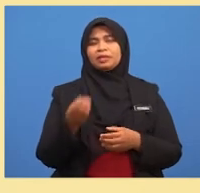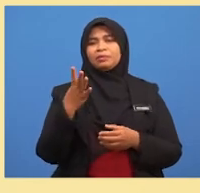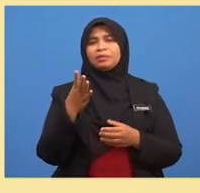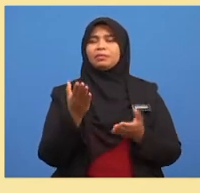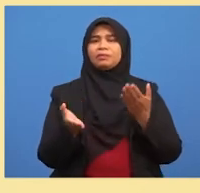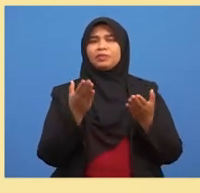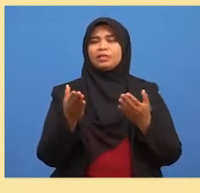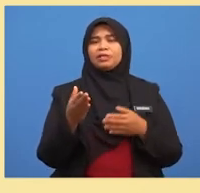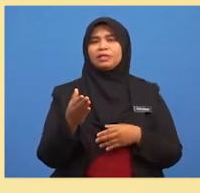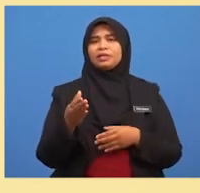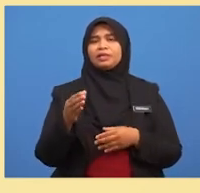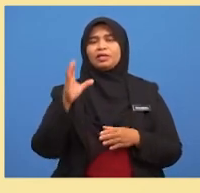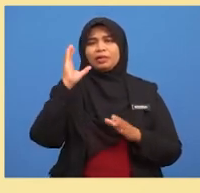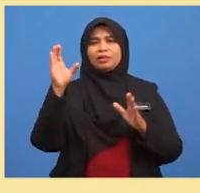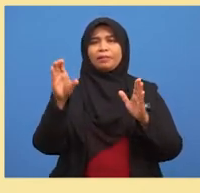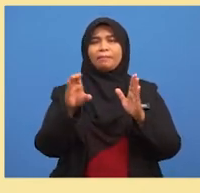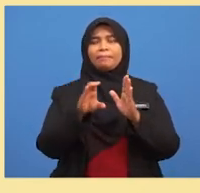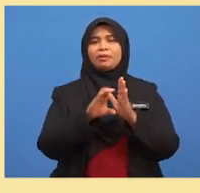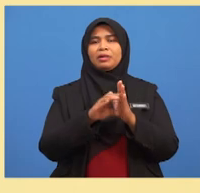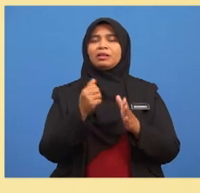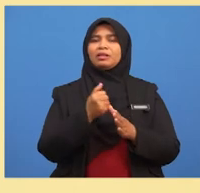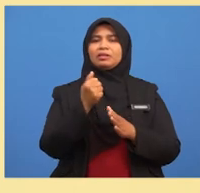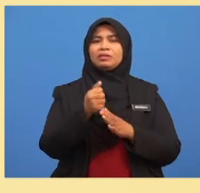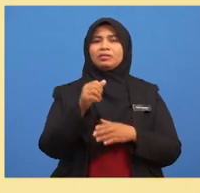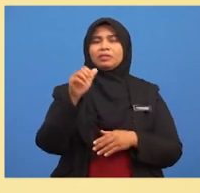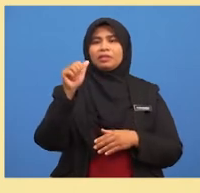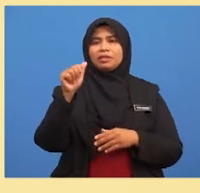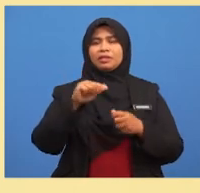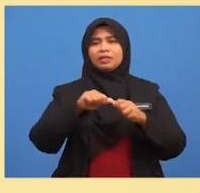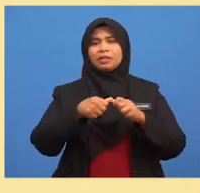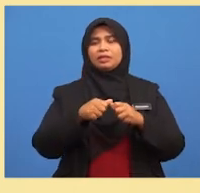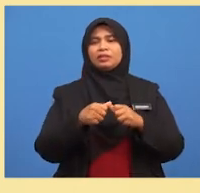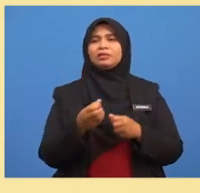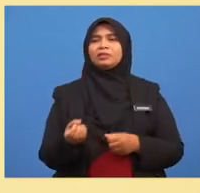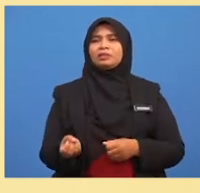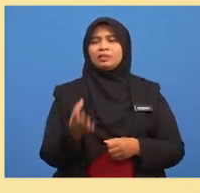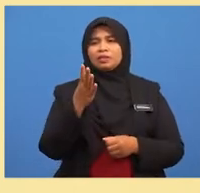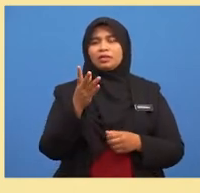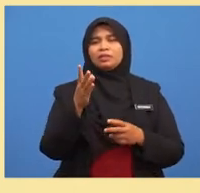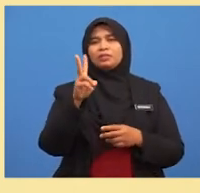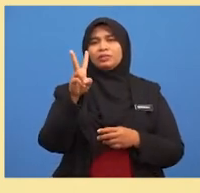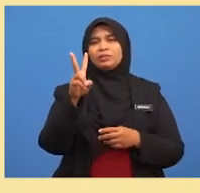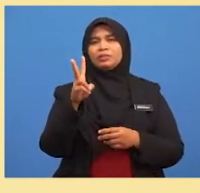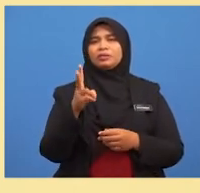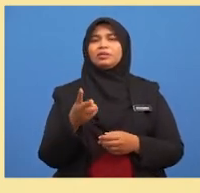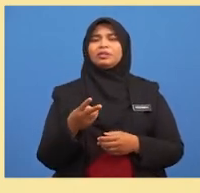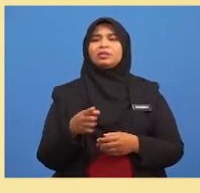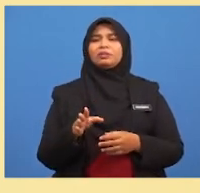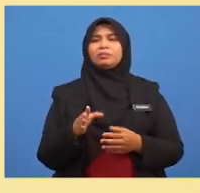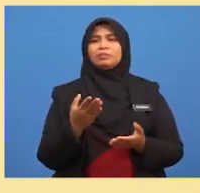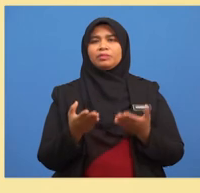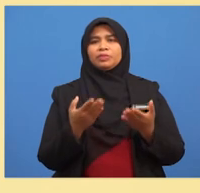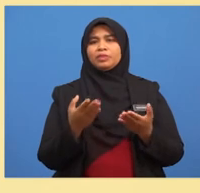adalah gambar atau angka Untuk lambungan kedua Kesudahannya adalah